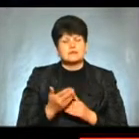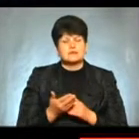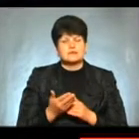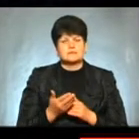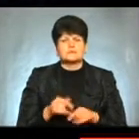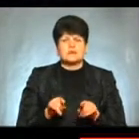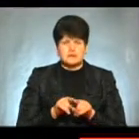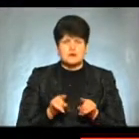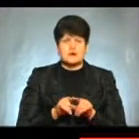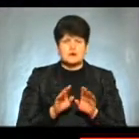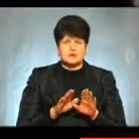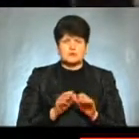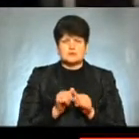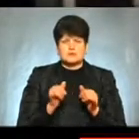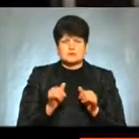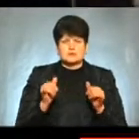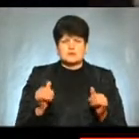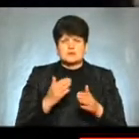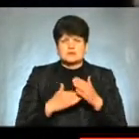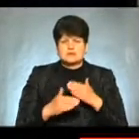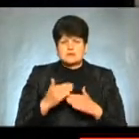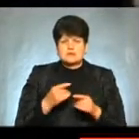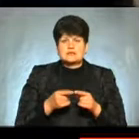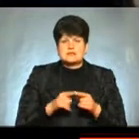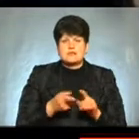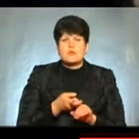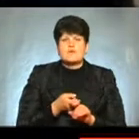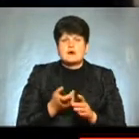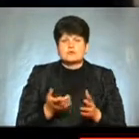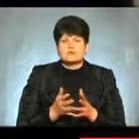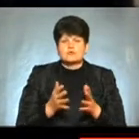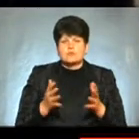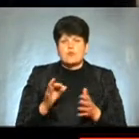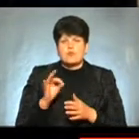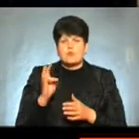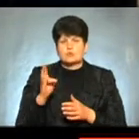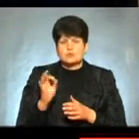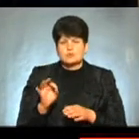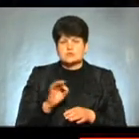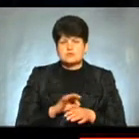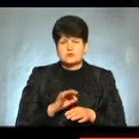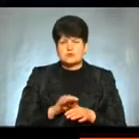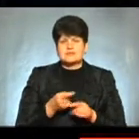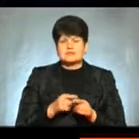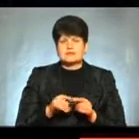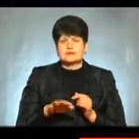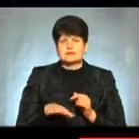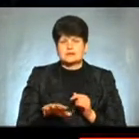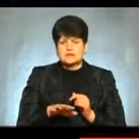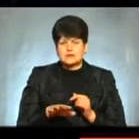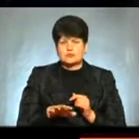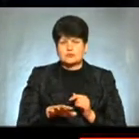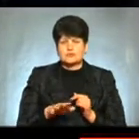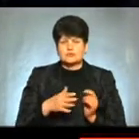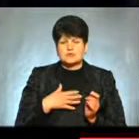Також зростає інвалідність, інвалідність в основному пов'язана з онкологічними захворюваннями Це і на території, яка в нас